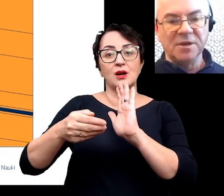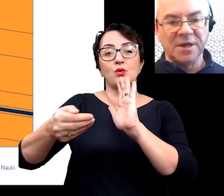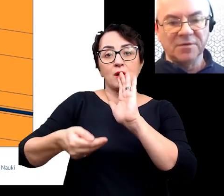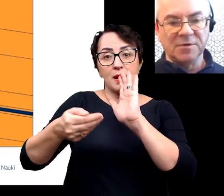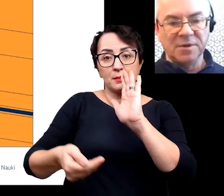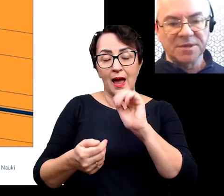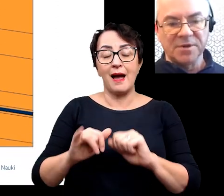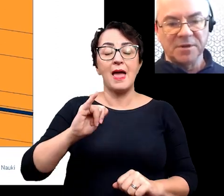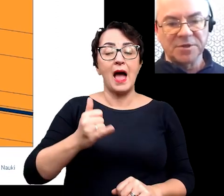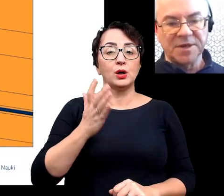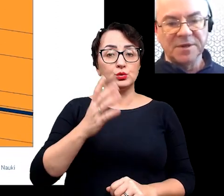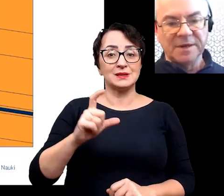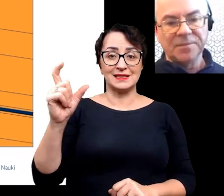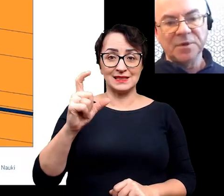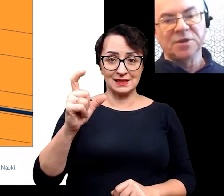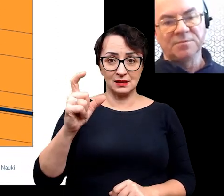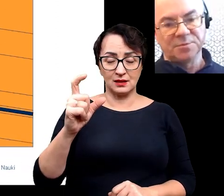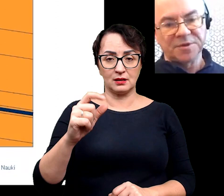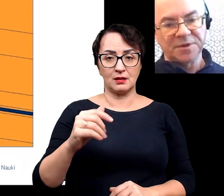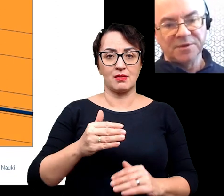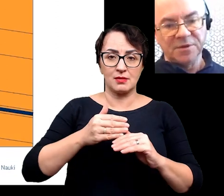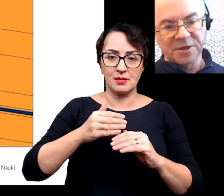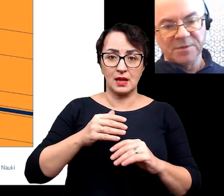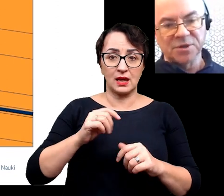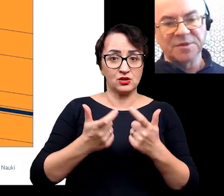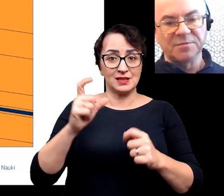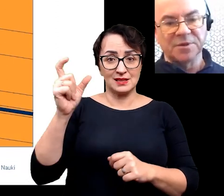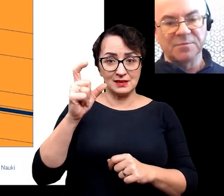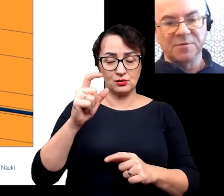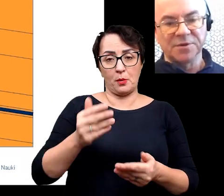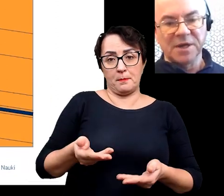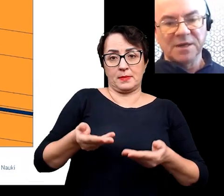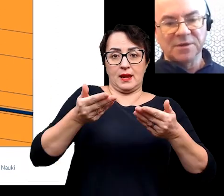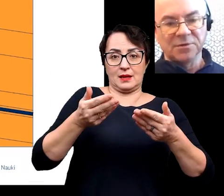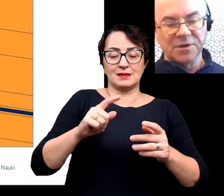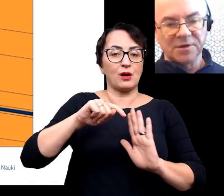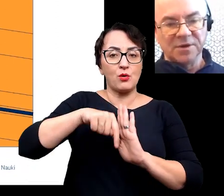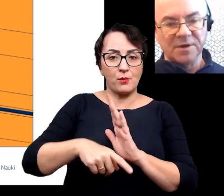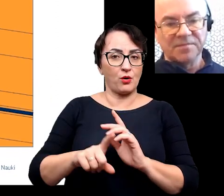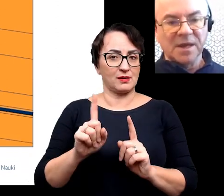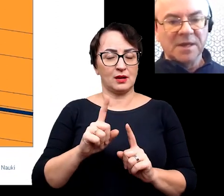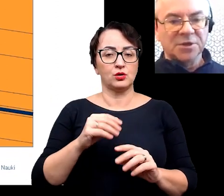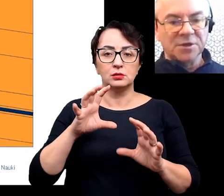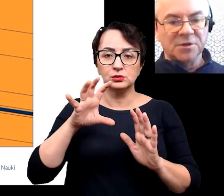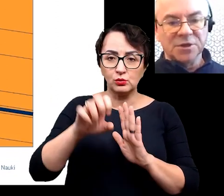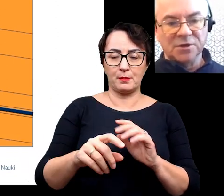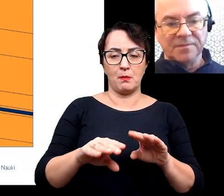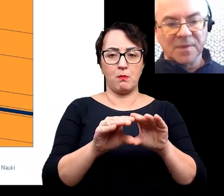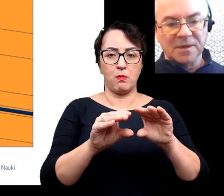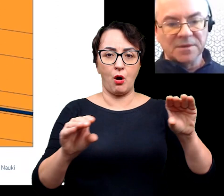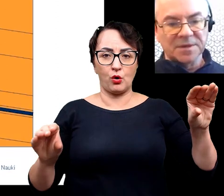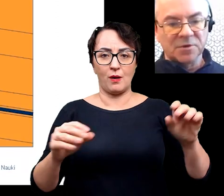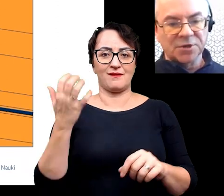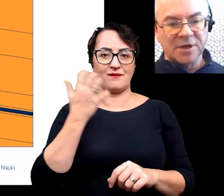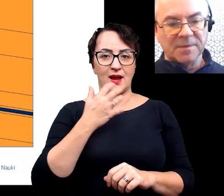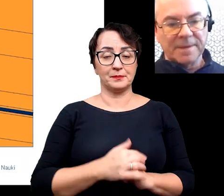trzeba kopać głębiej, a jak wykopiemy skamieniałość C, to trzeba kopać płycej. No i tak namierzamy sobie ten pokład tutaj węgla. No jeżeli chodzi